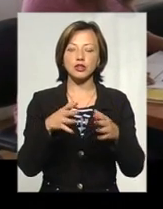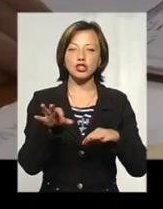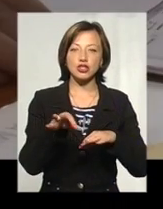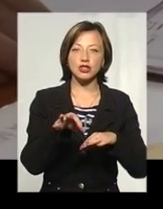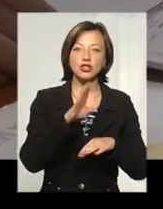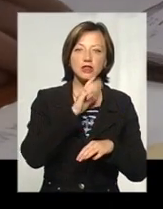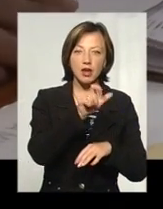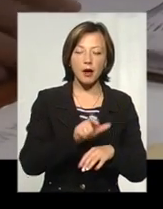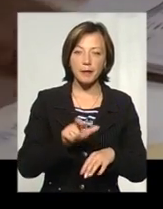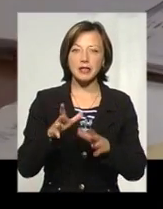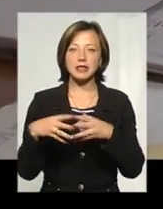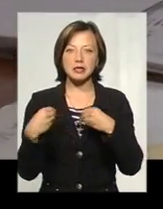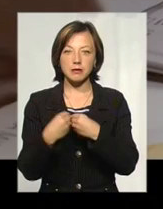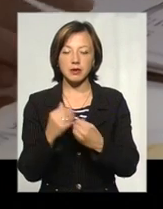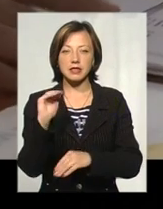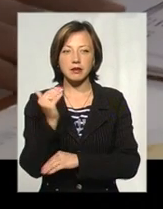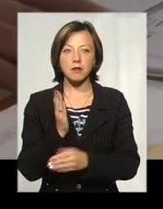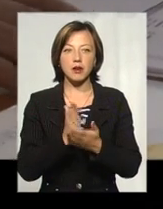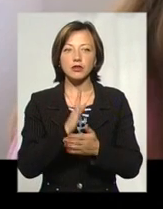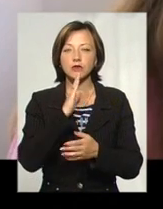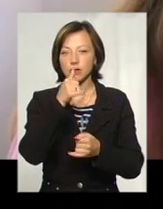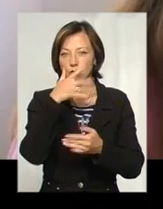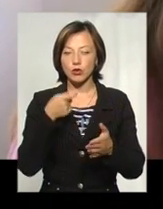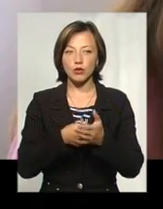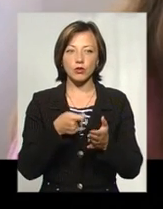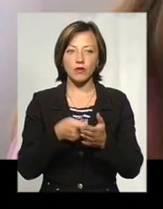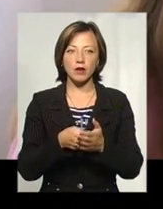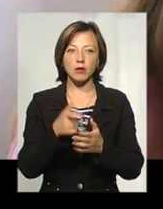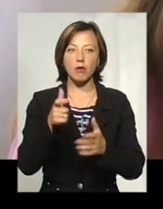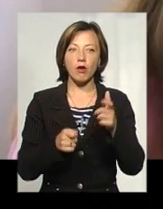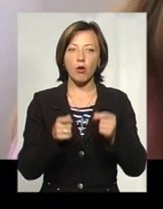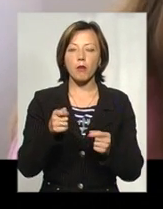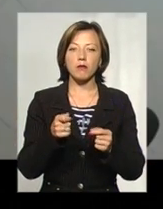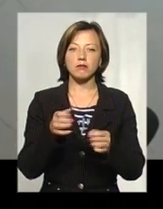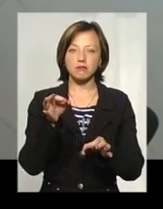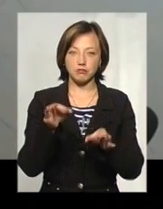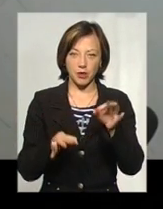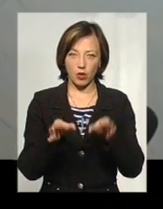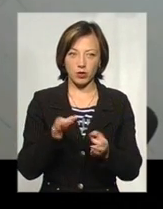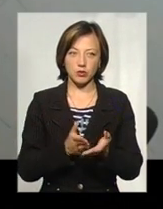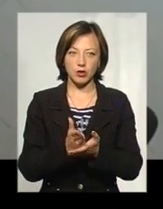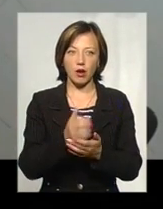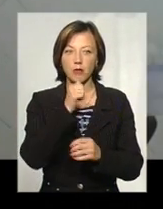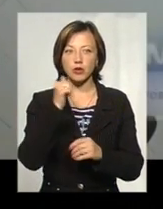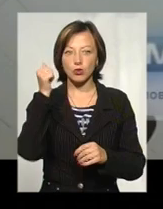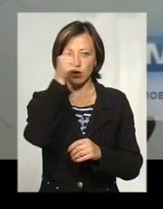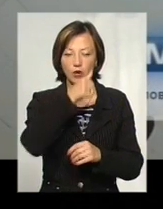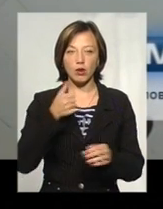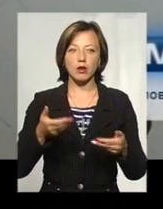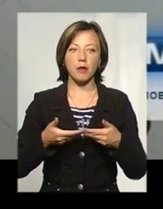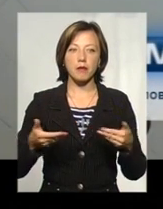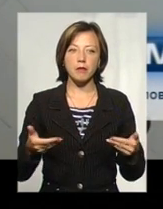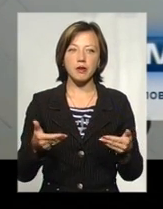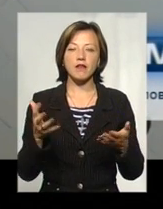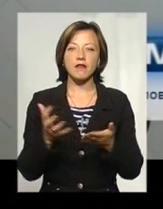дітьми світанок». На увазі мають жінок, які не можуть годувати малечим молоком природнім шляхом. Минулого року ми виграли проект